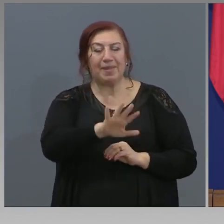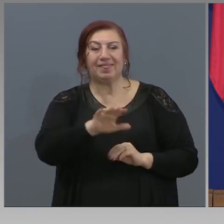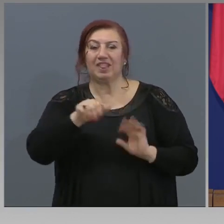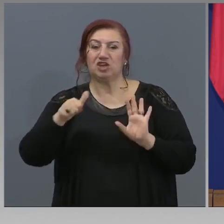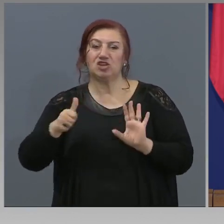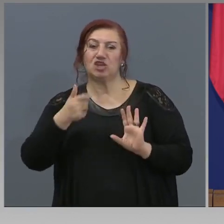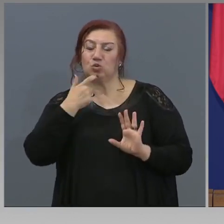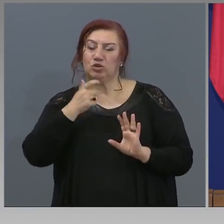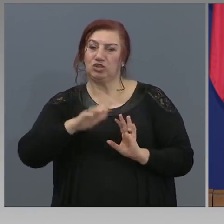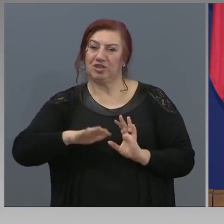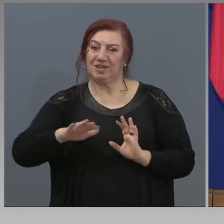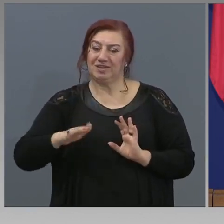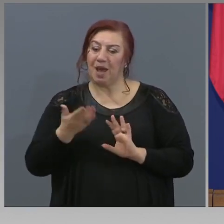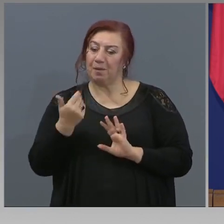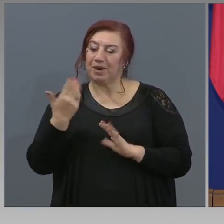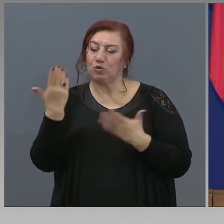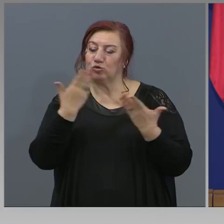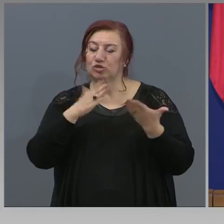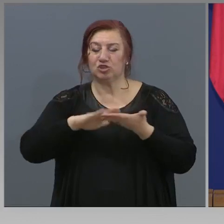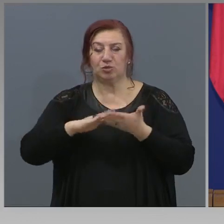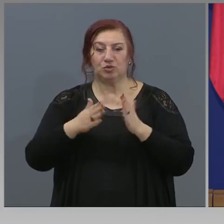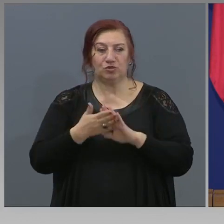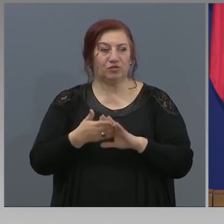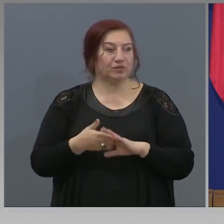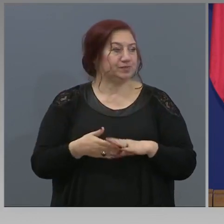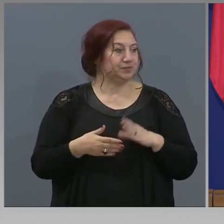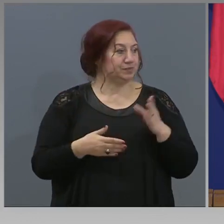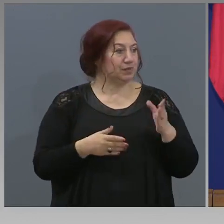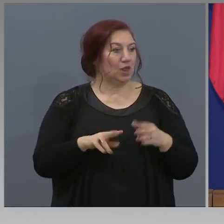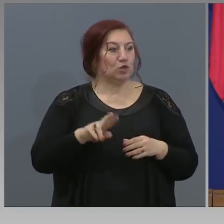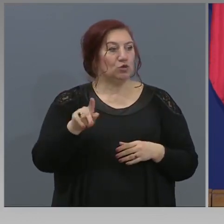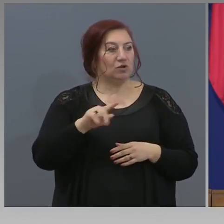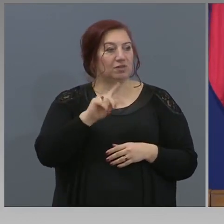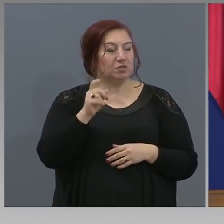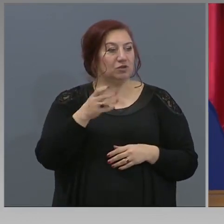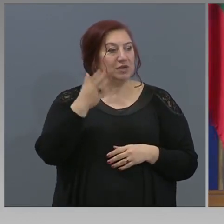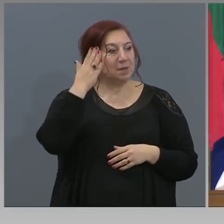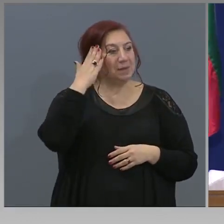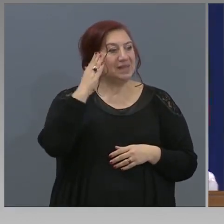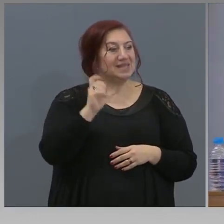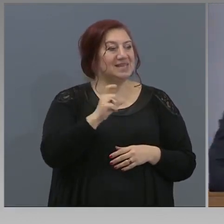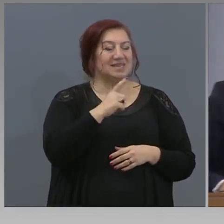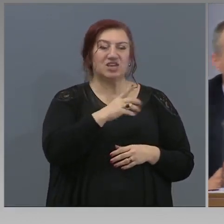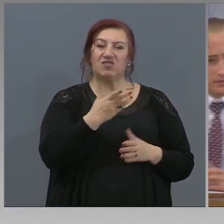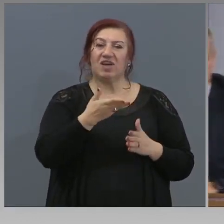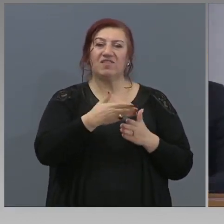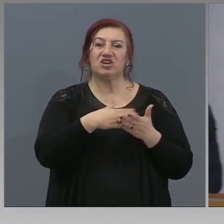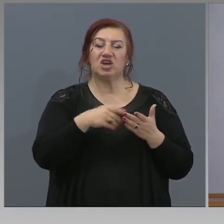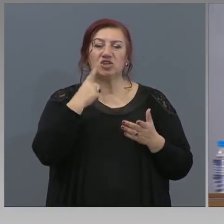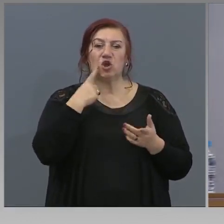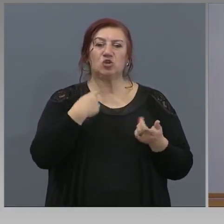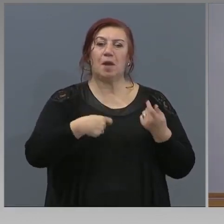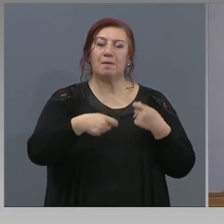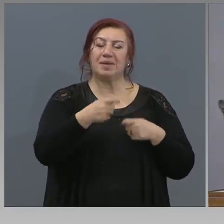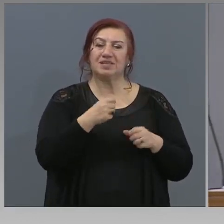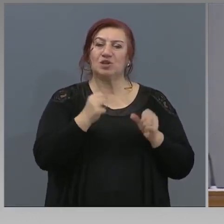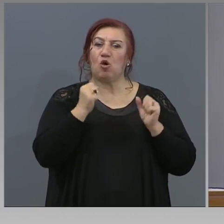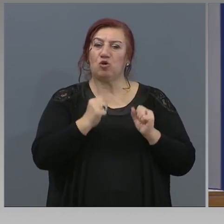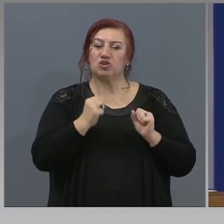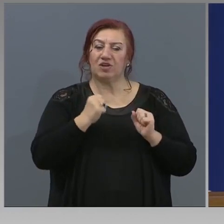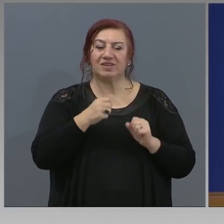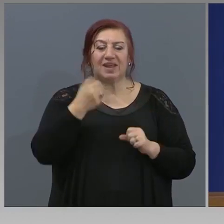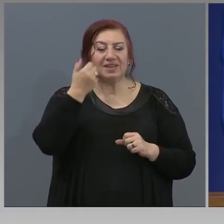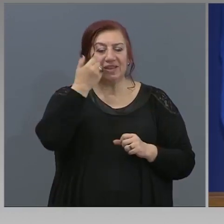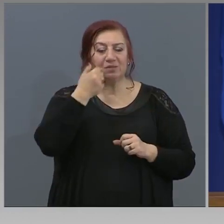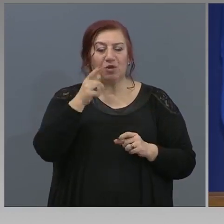деца. Министър Сачева, каква част от бизнеса очаквате да се възползва от мярката 60 на 40